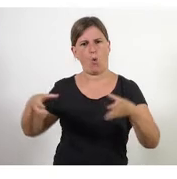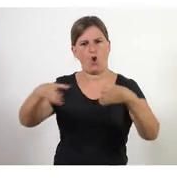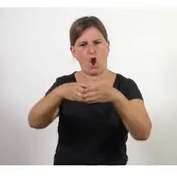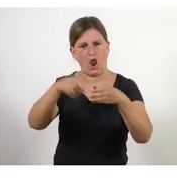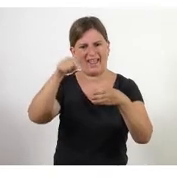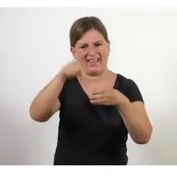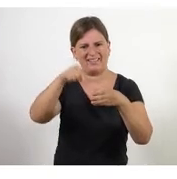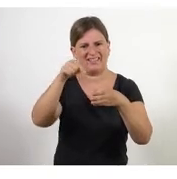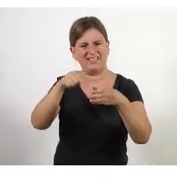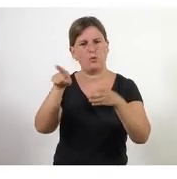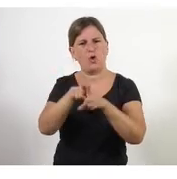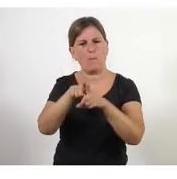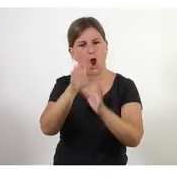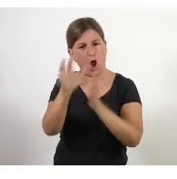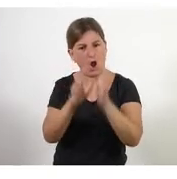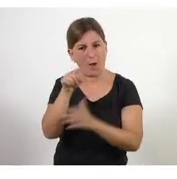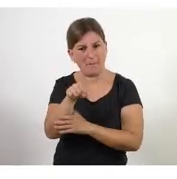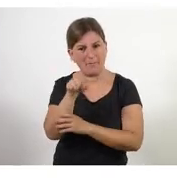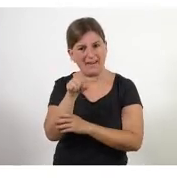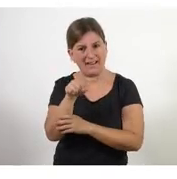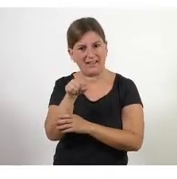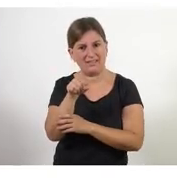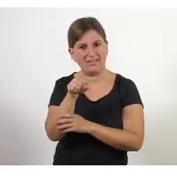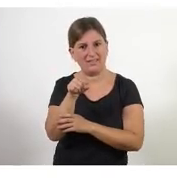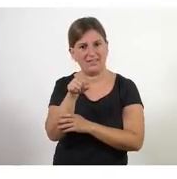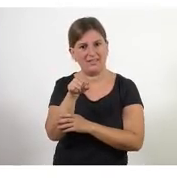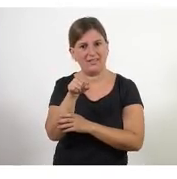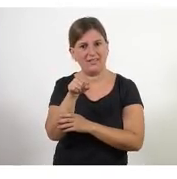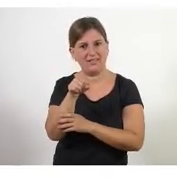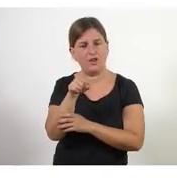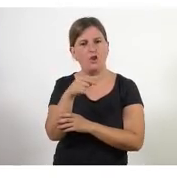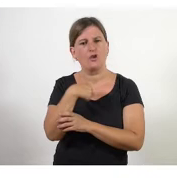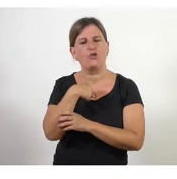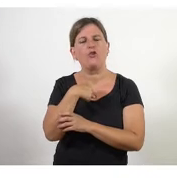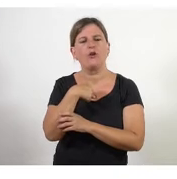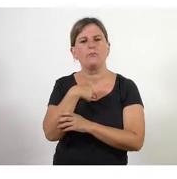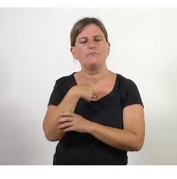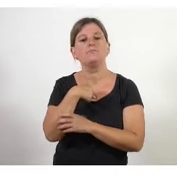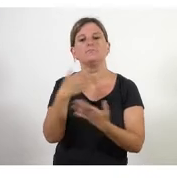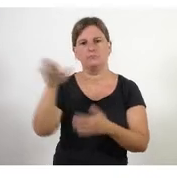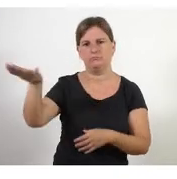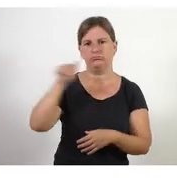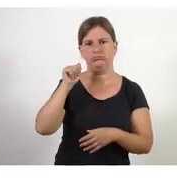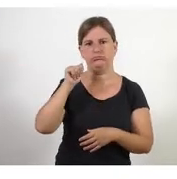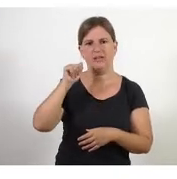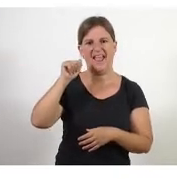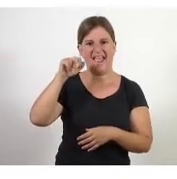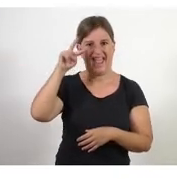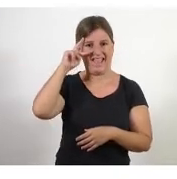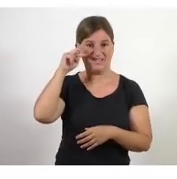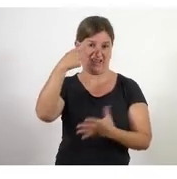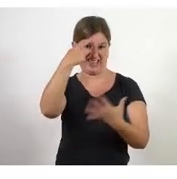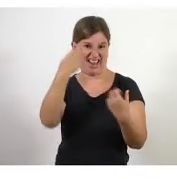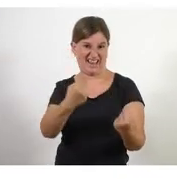és una cosa complicat el que fas és com us he comentat abans crides experts que t'ajuden